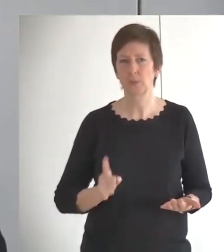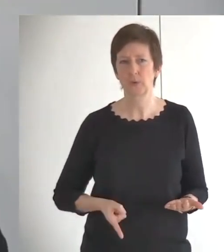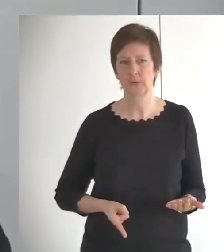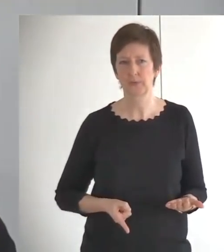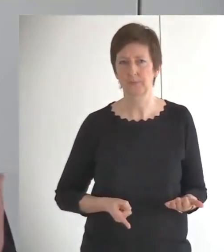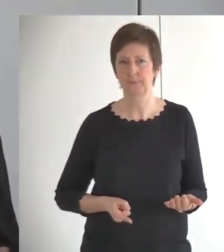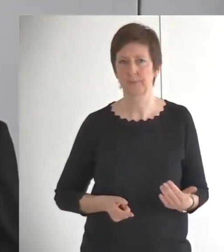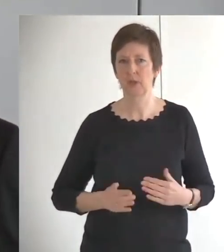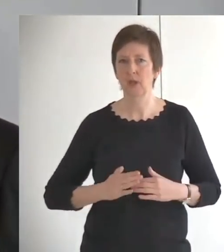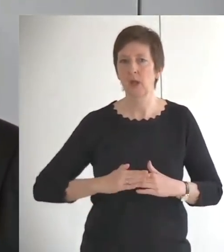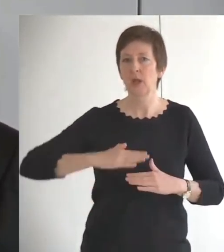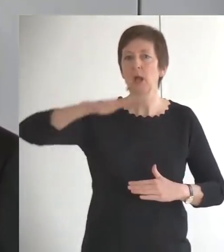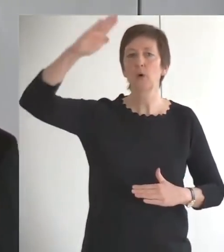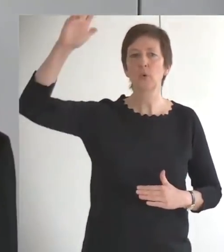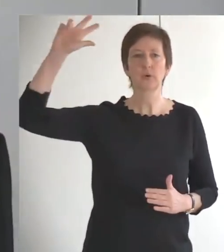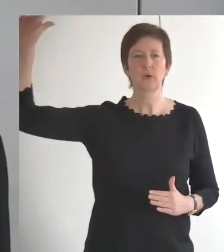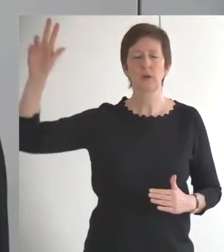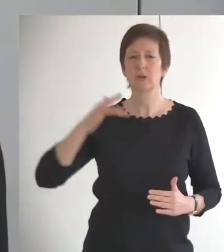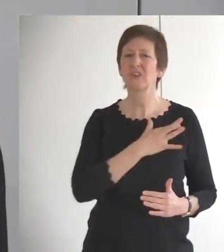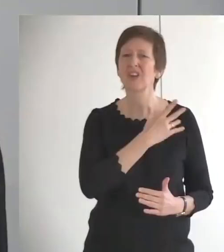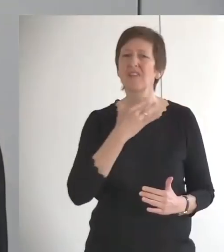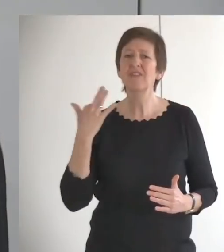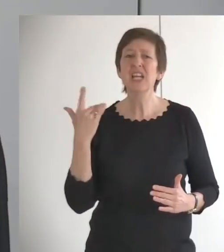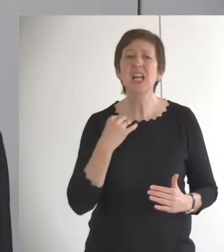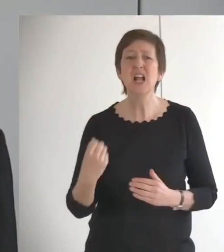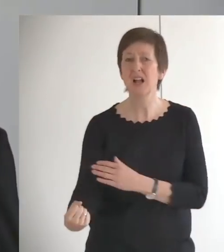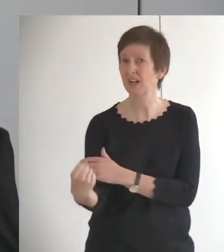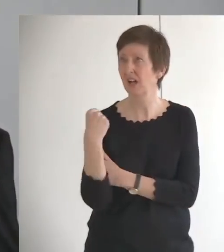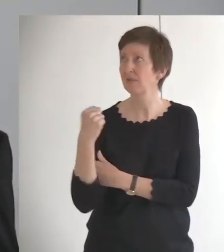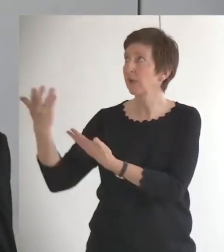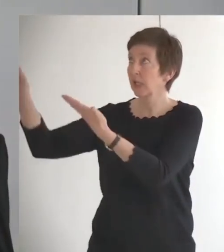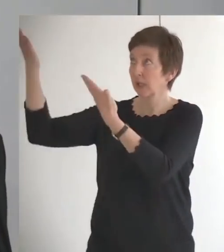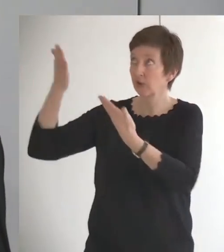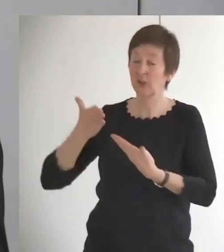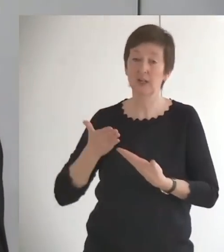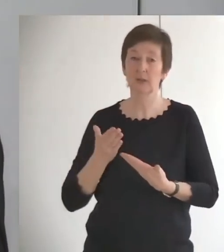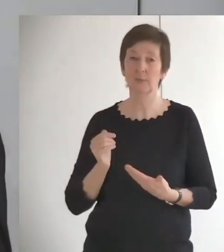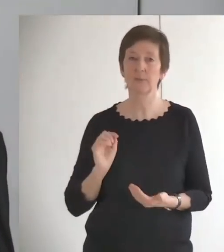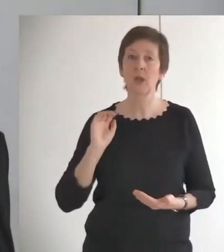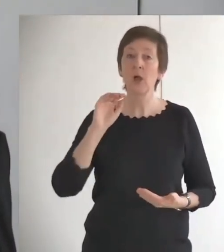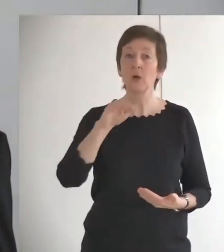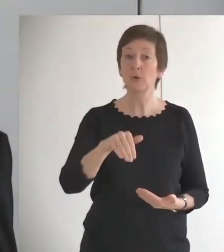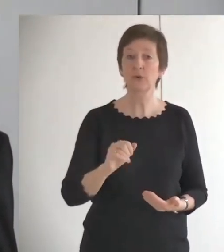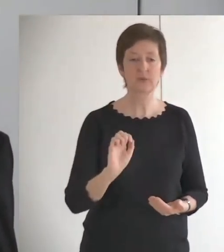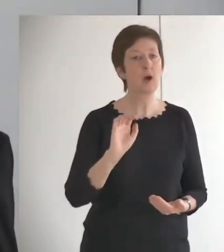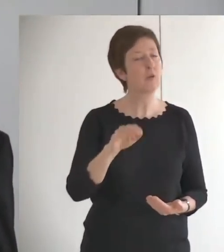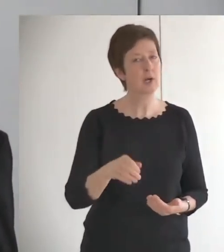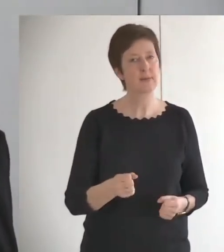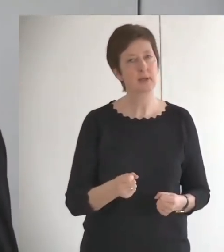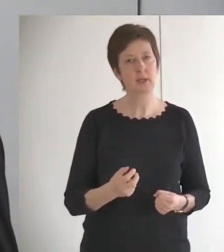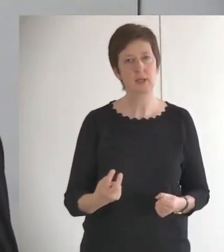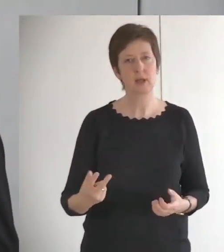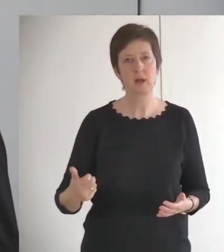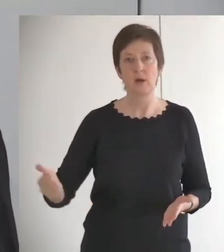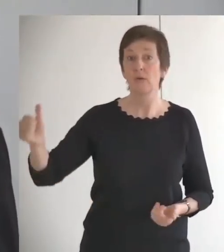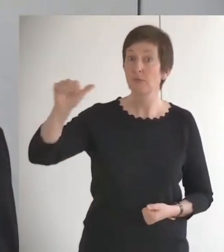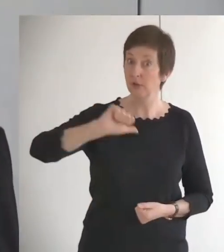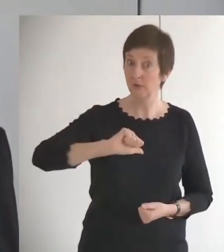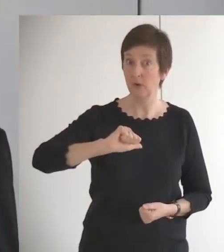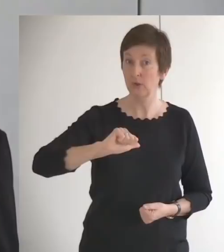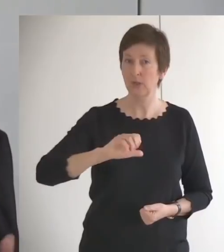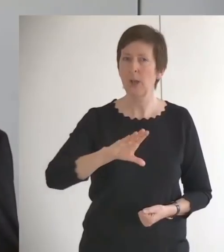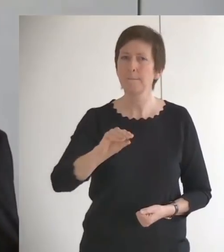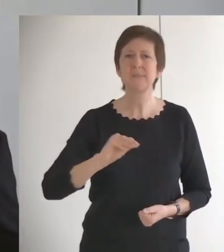uns viel Kraft geschenkt bisher und er wird uns auch weiterhin versorgen mit allem, was dazu